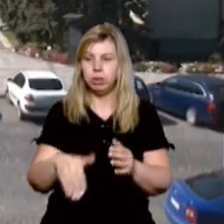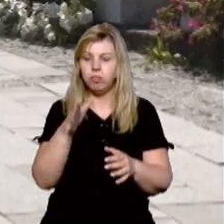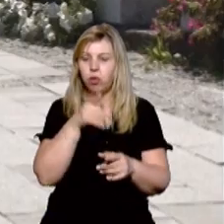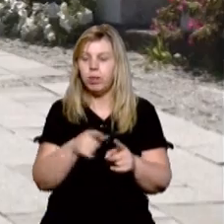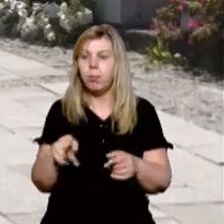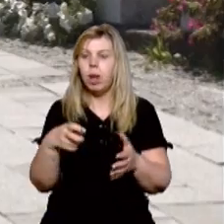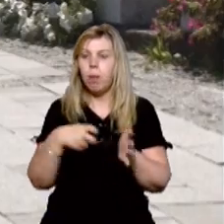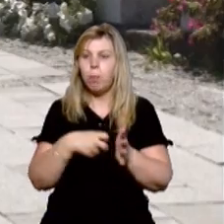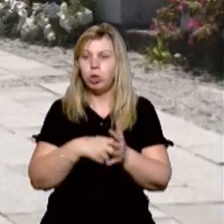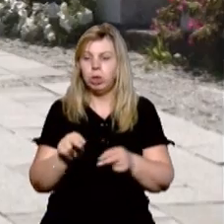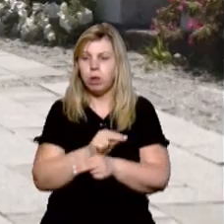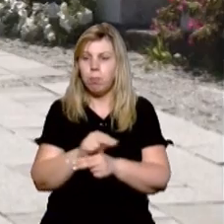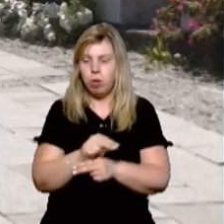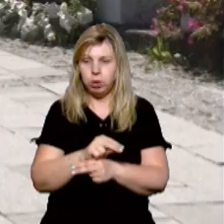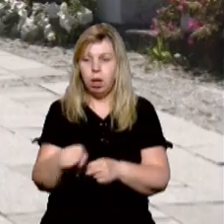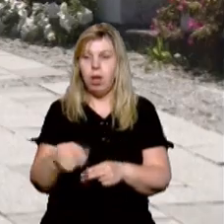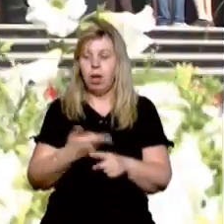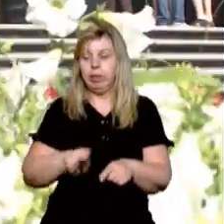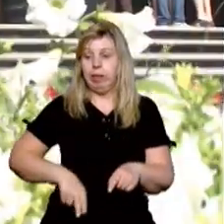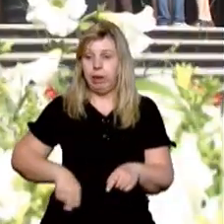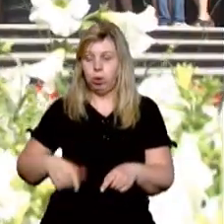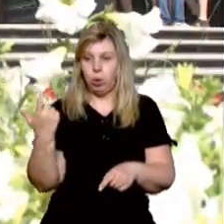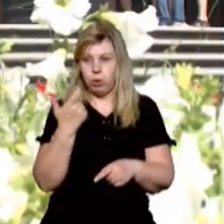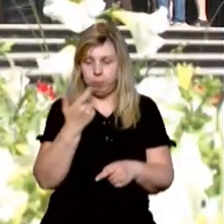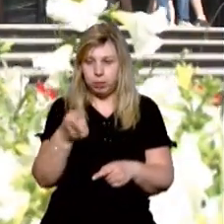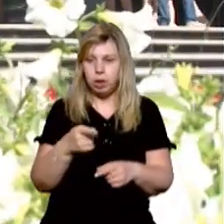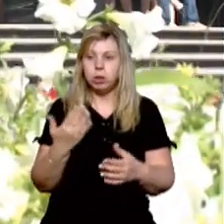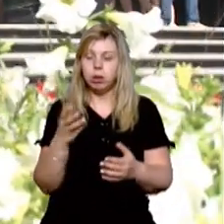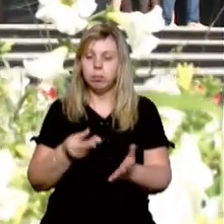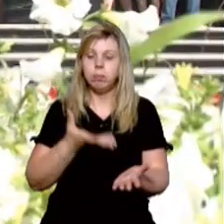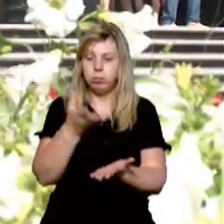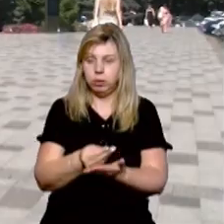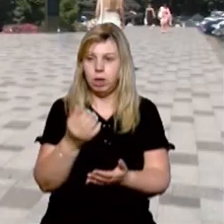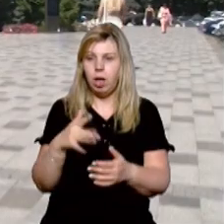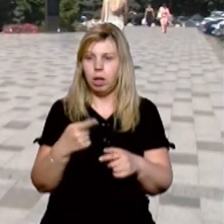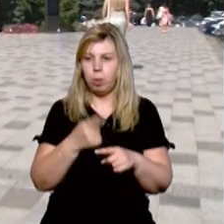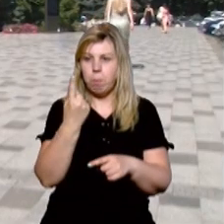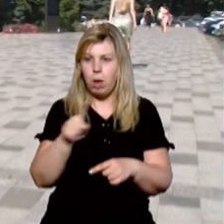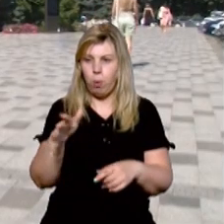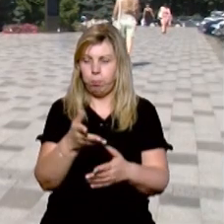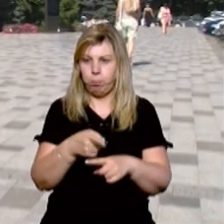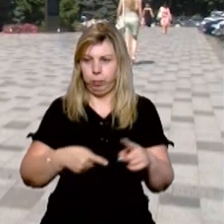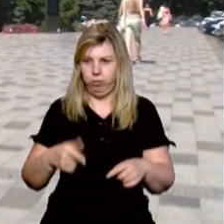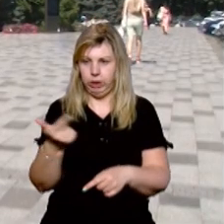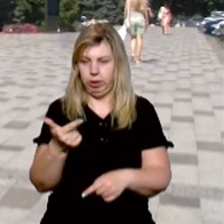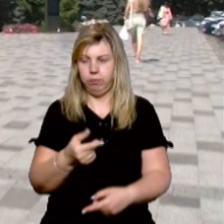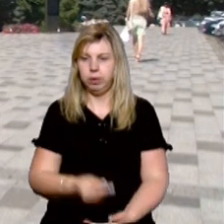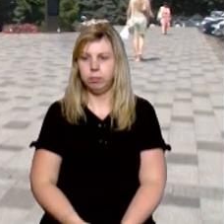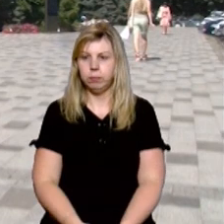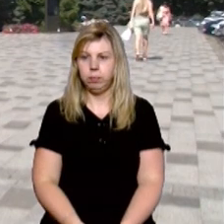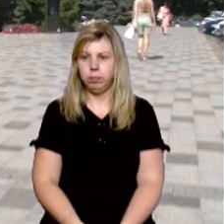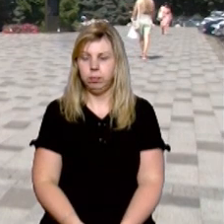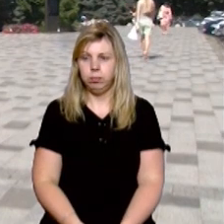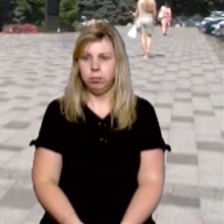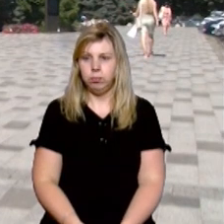ремонту площі Пуштової. Директор Департаменту міського господарства вніс визначену суму – це майже 1,5 мільйона гривень. Руслана Гостик, Віктор